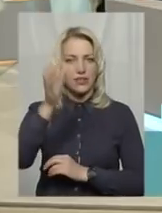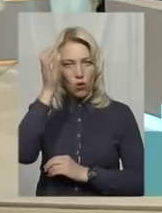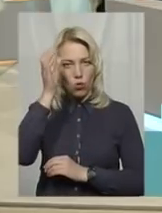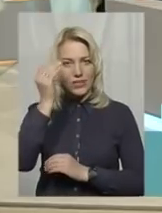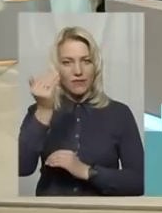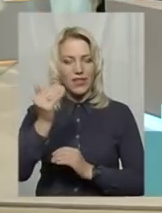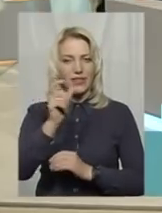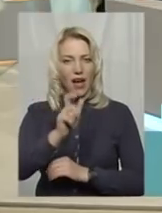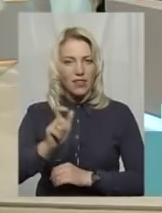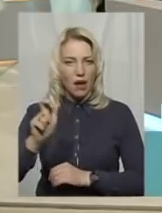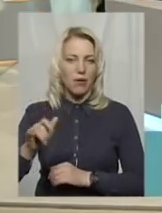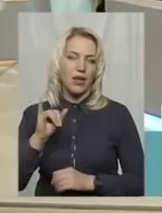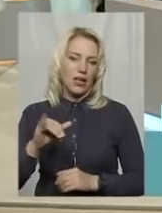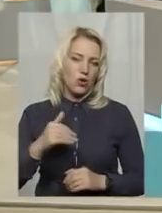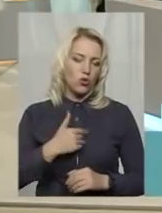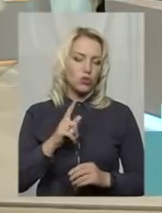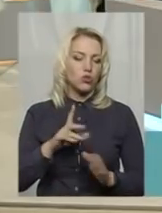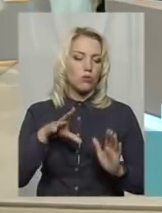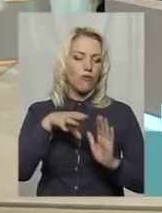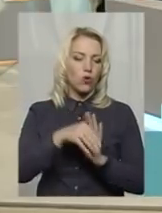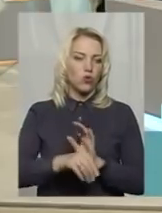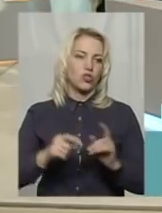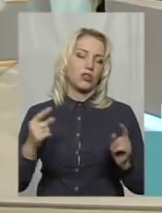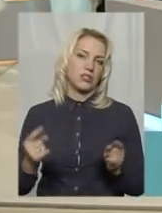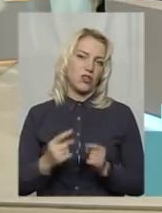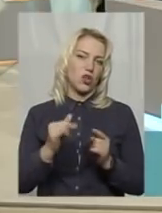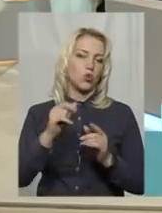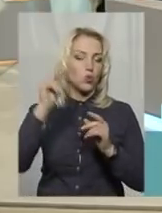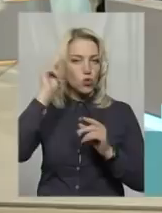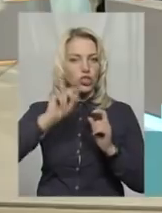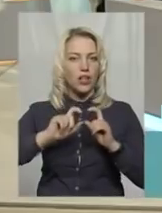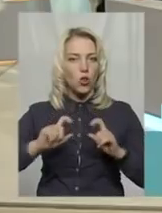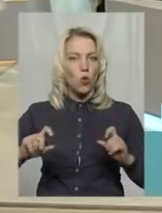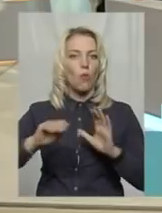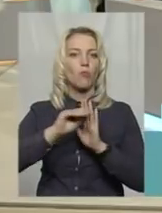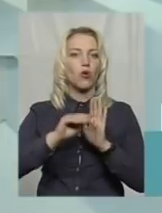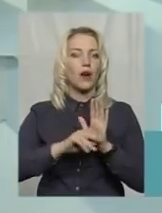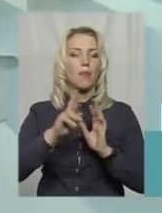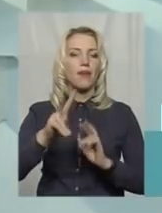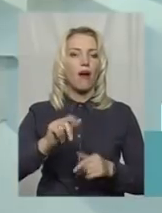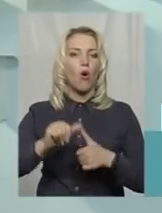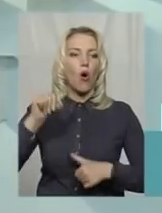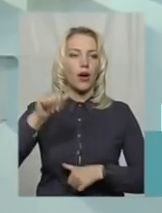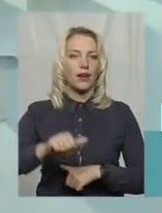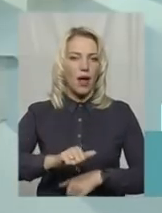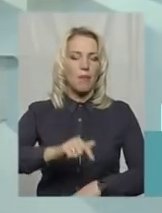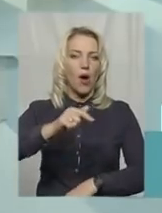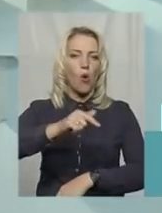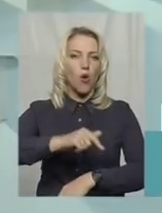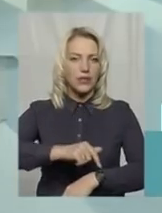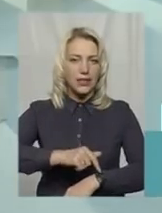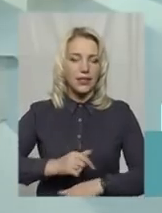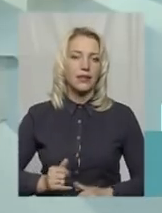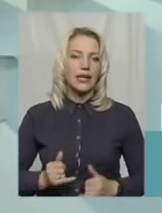Хотіли б, щоб воно було включено, звичайно, в шкільну програму. Як окремо година для